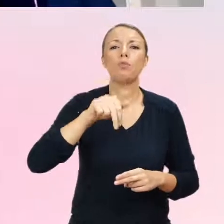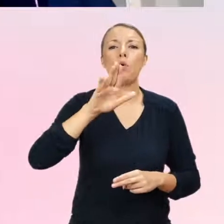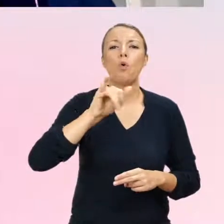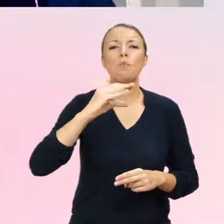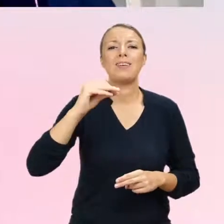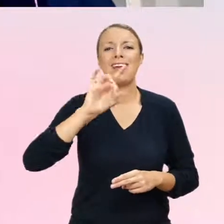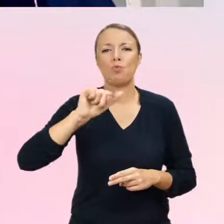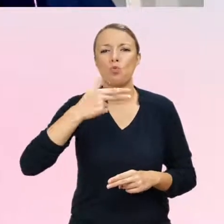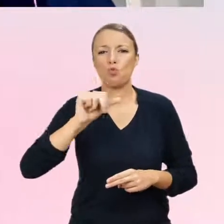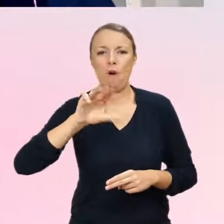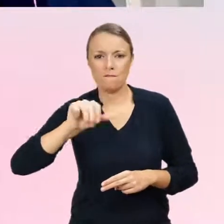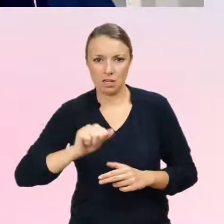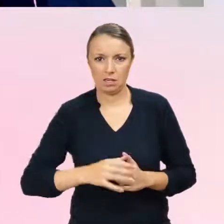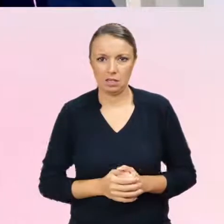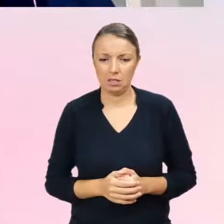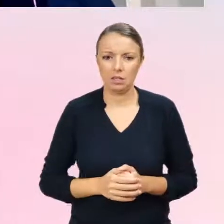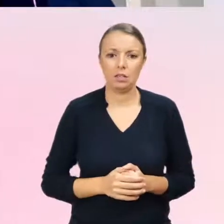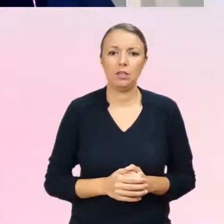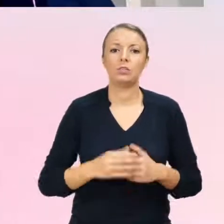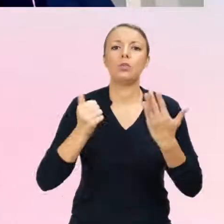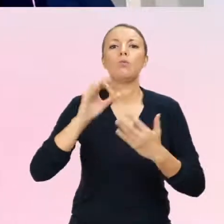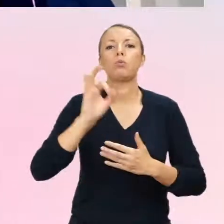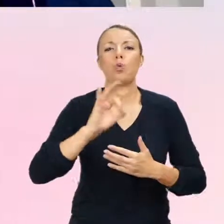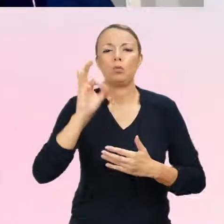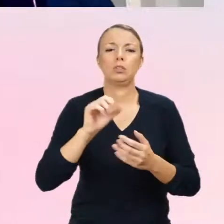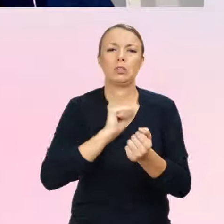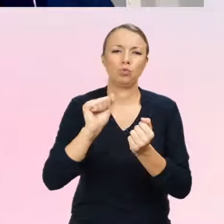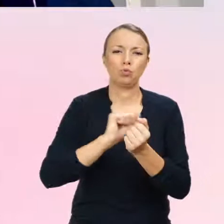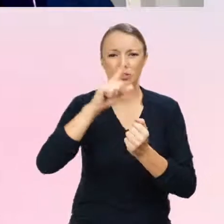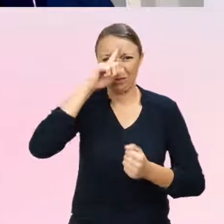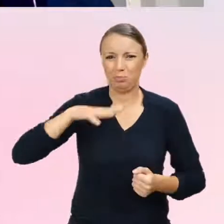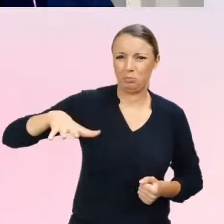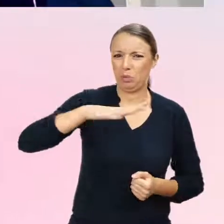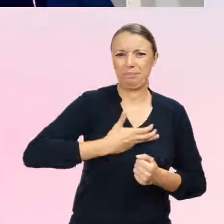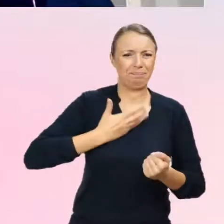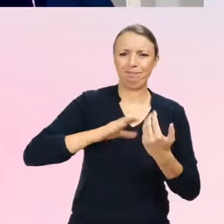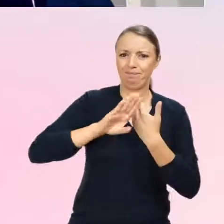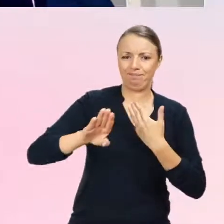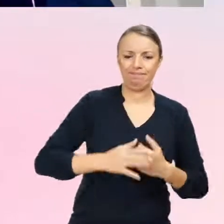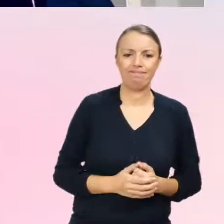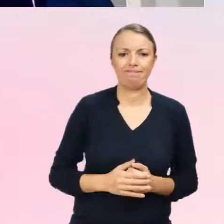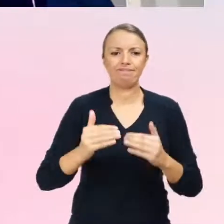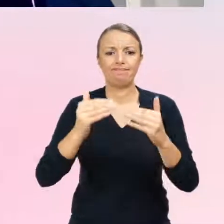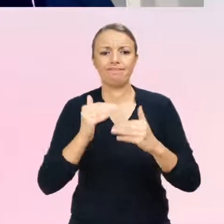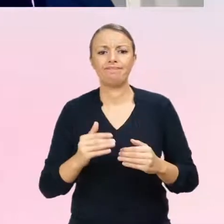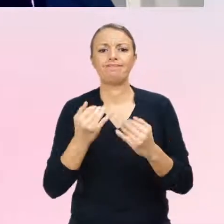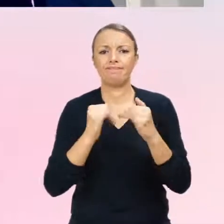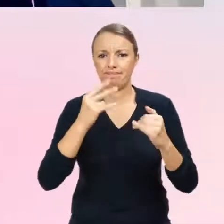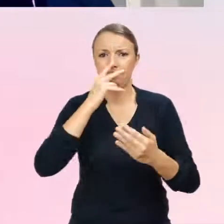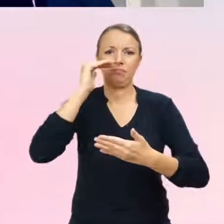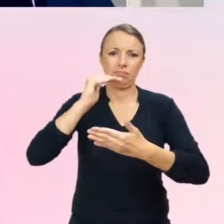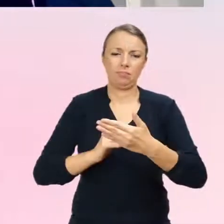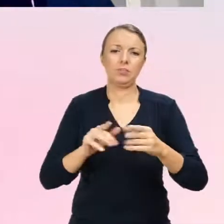6% zaburzenie dysocjacyjne, 6% zaburzenia osobowości borderline, zaburzenia